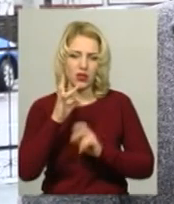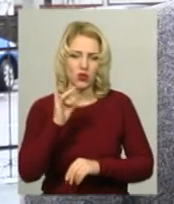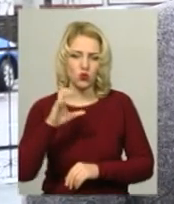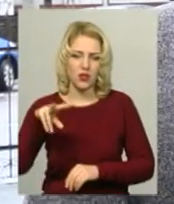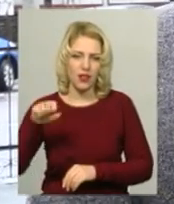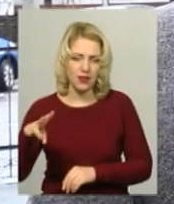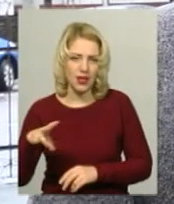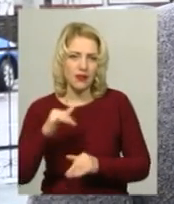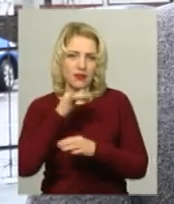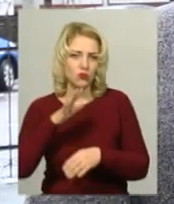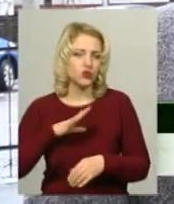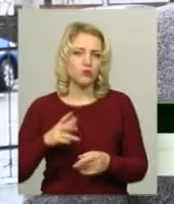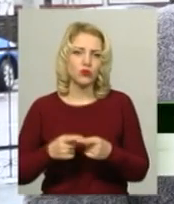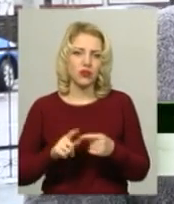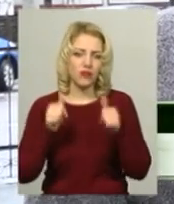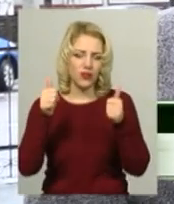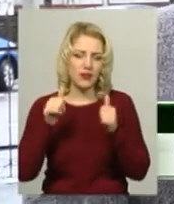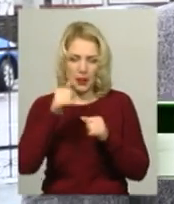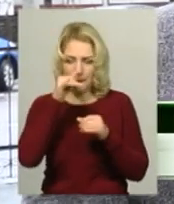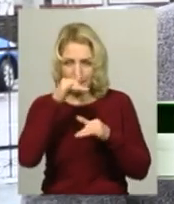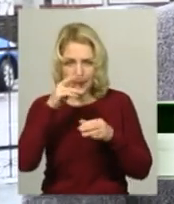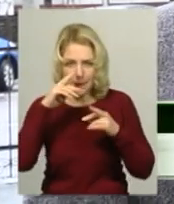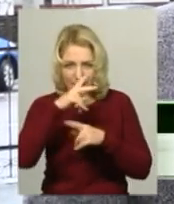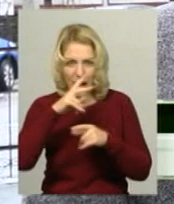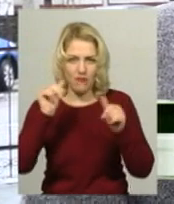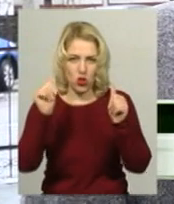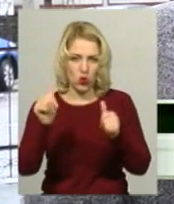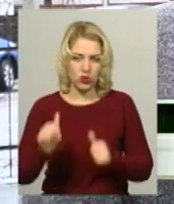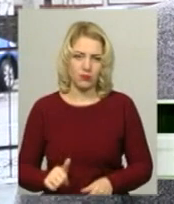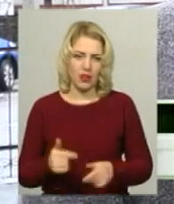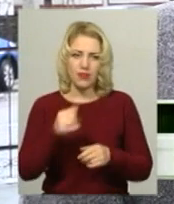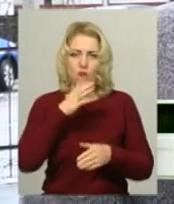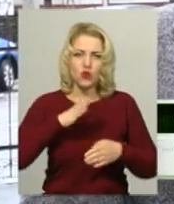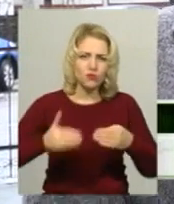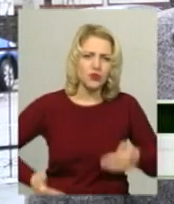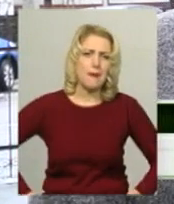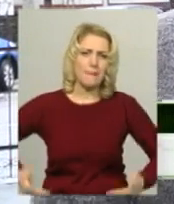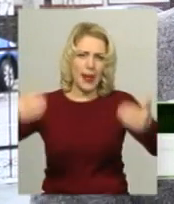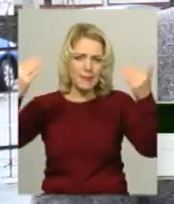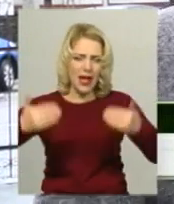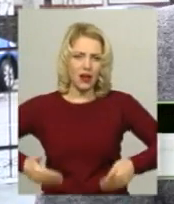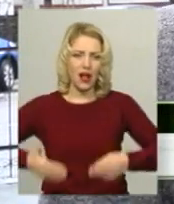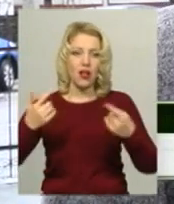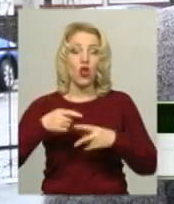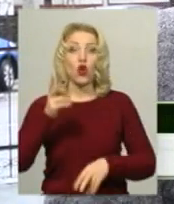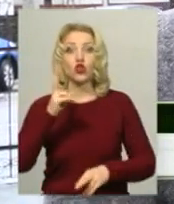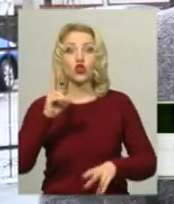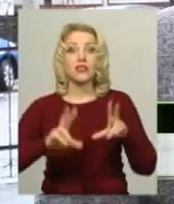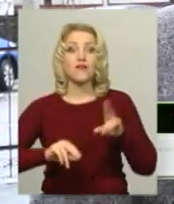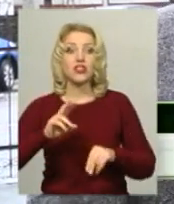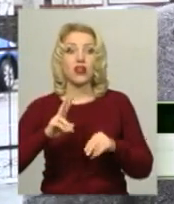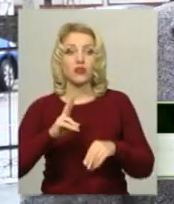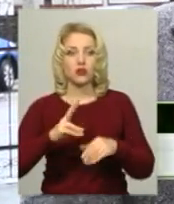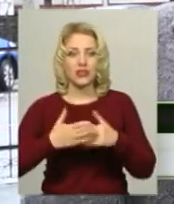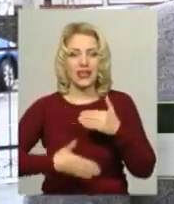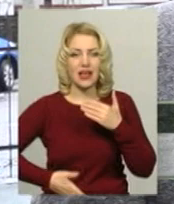бути там вивіски неправильно розміщені, не можуть бути якісь банера по стінах, тому що багато хто вважав, що це засіб зовнішньої